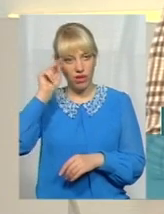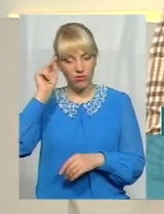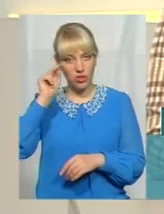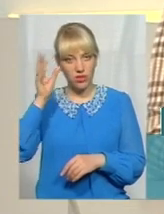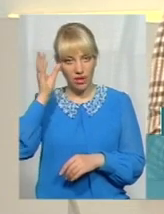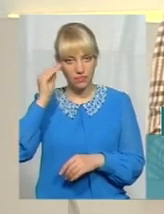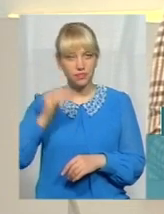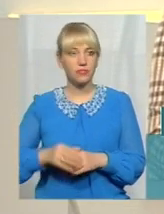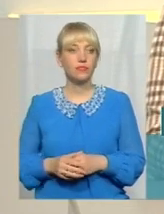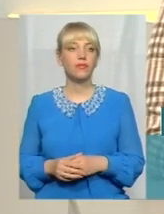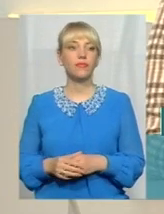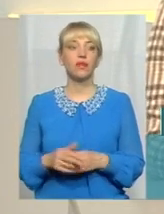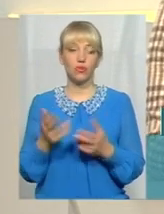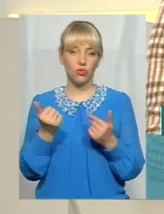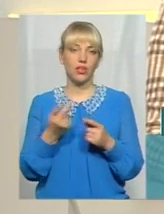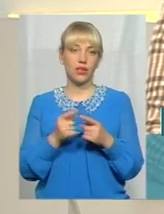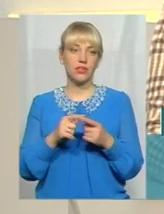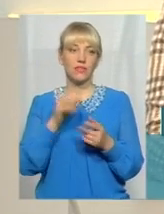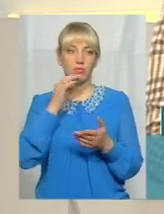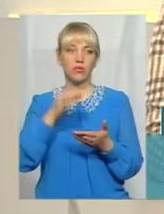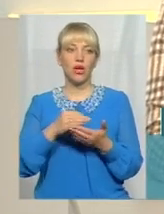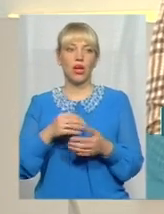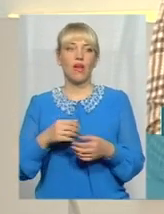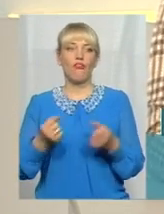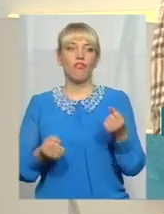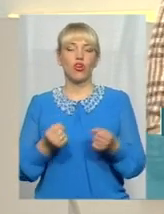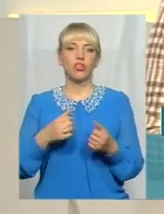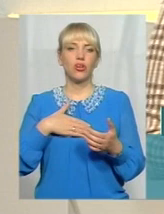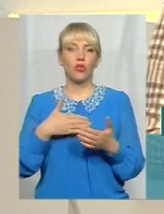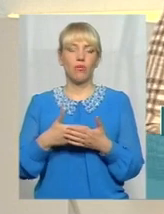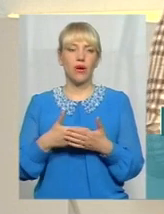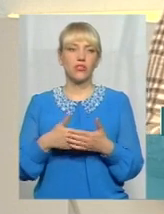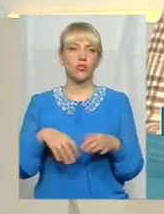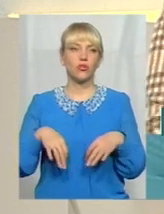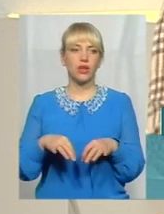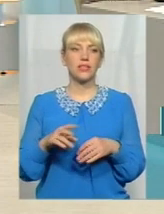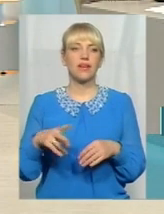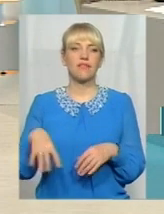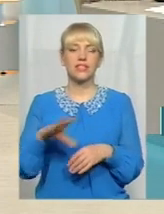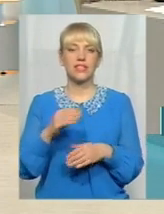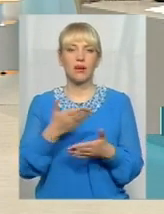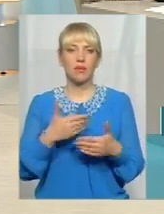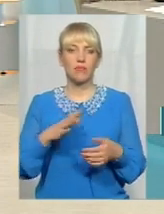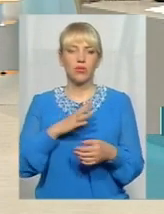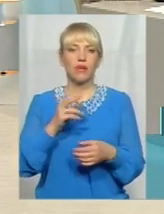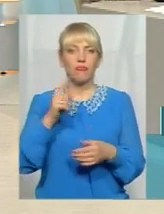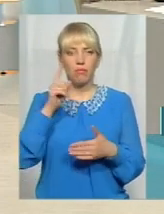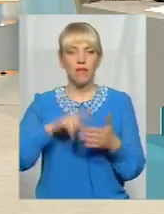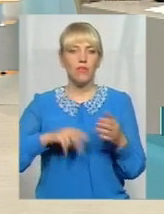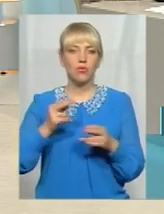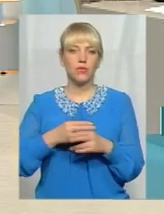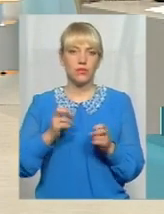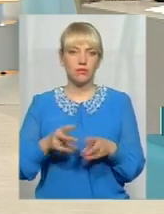відповідальна професія водії громадського транспорту. Ми всі хочемо бути впевнені в безпеці. Продовження теми